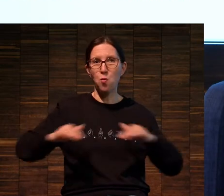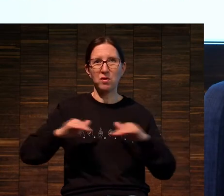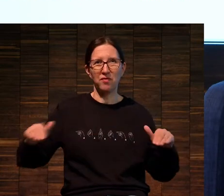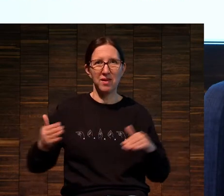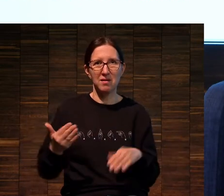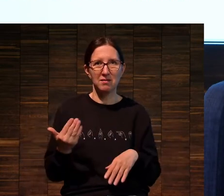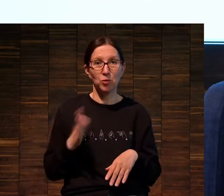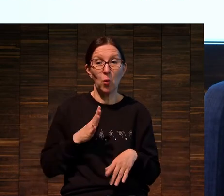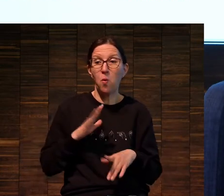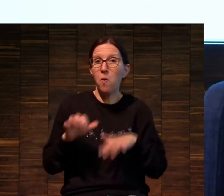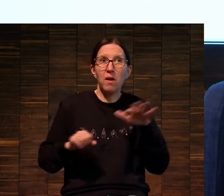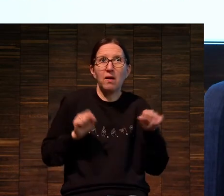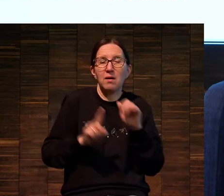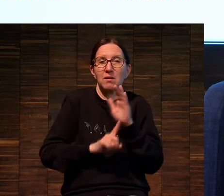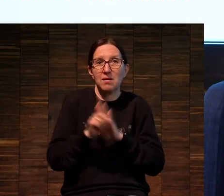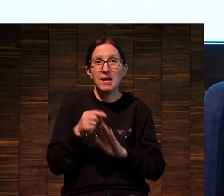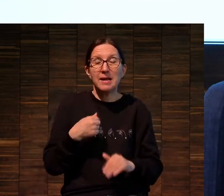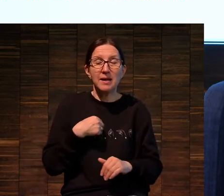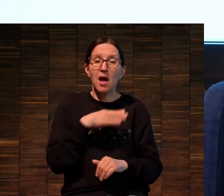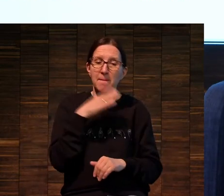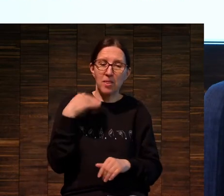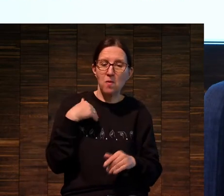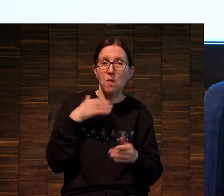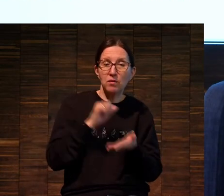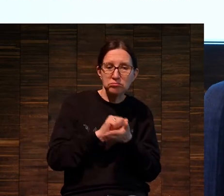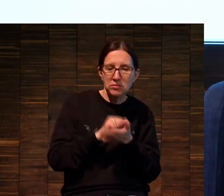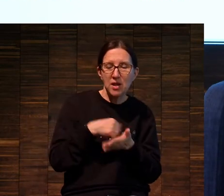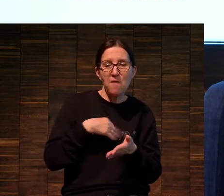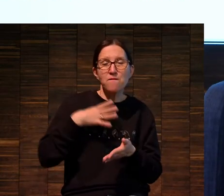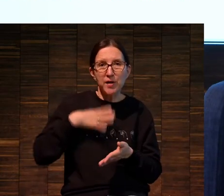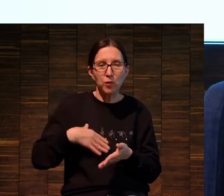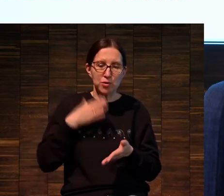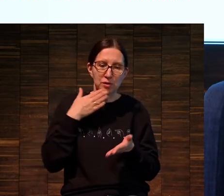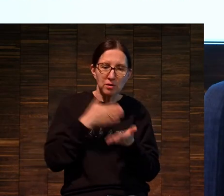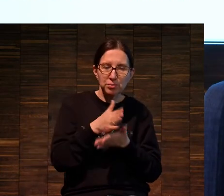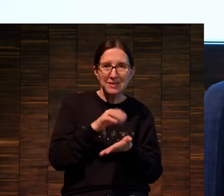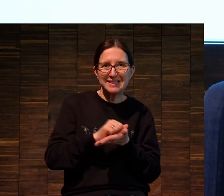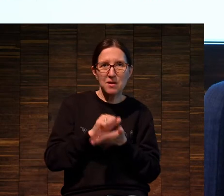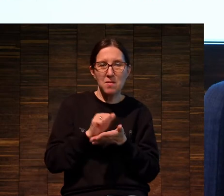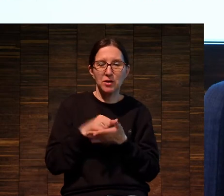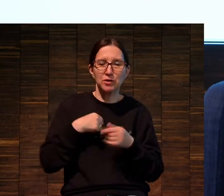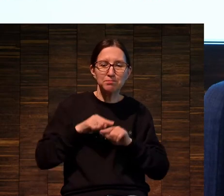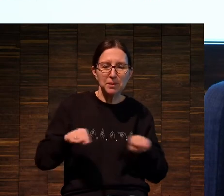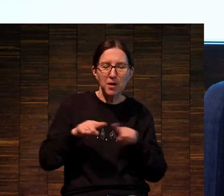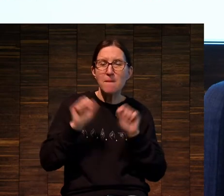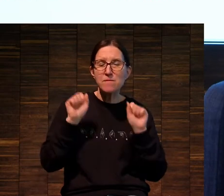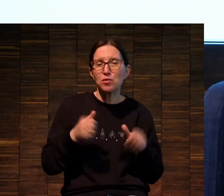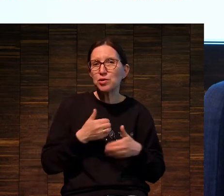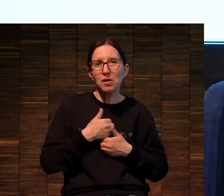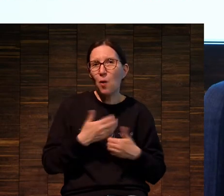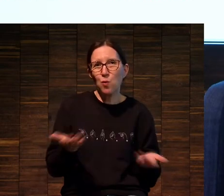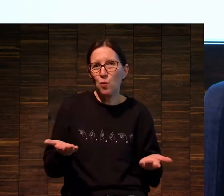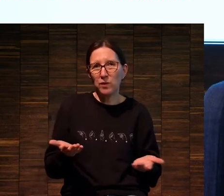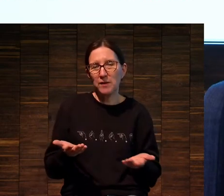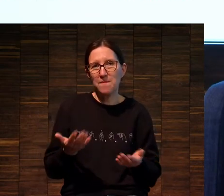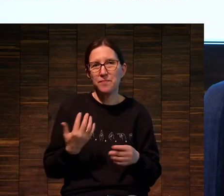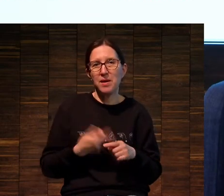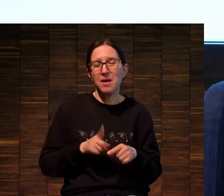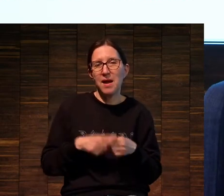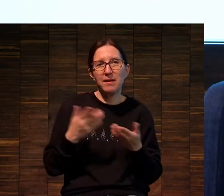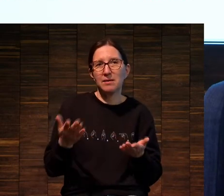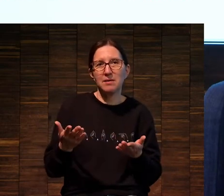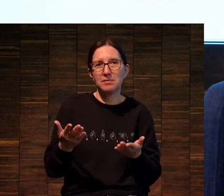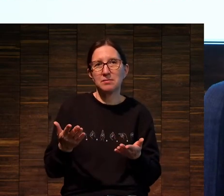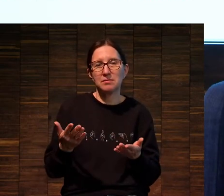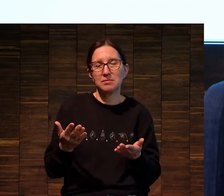что... То есть я много занимаюсь и вынужденно занимаюсь, потому что пропагандировать можно через вот это вот светящее